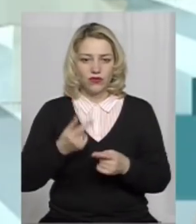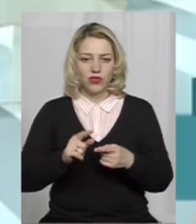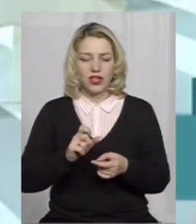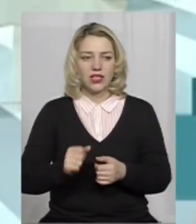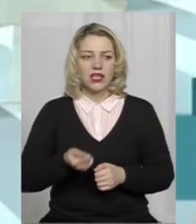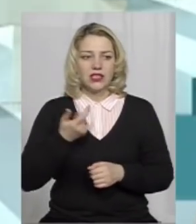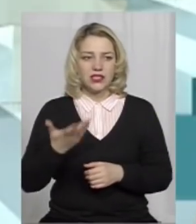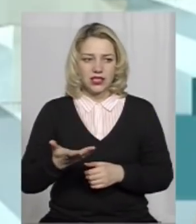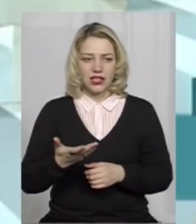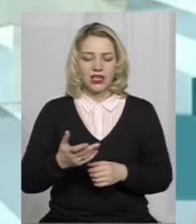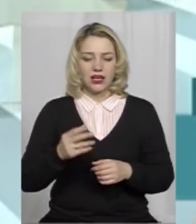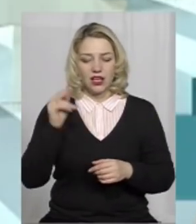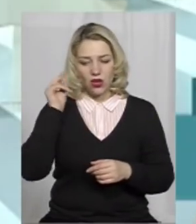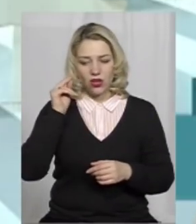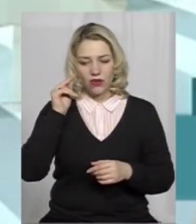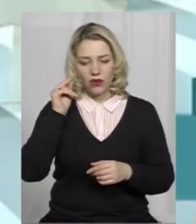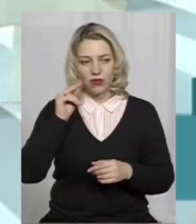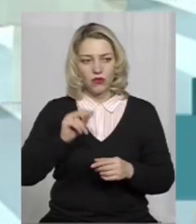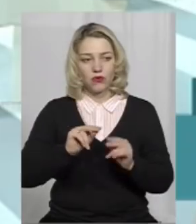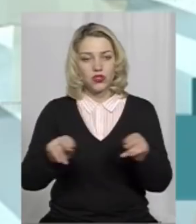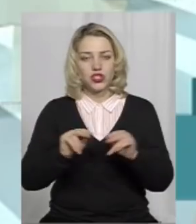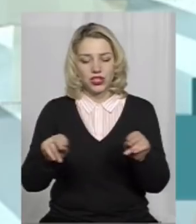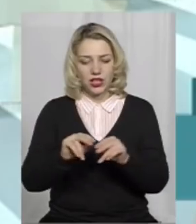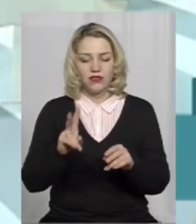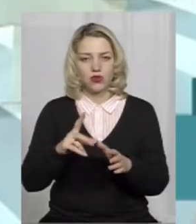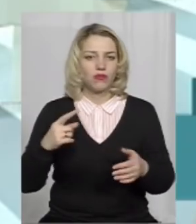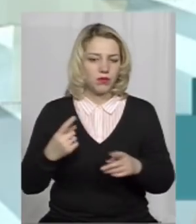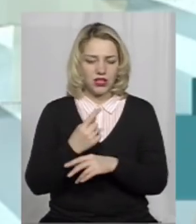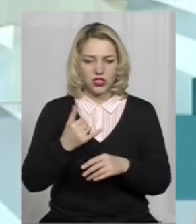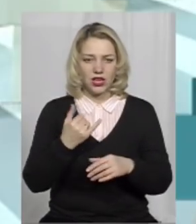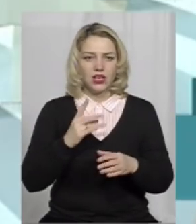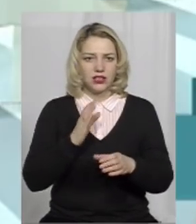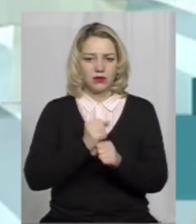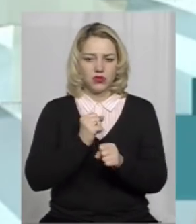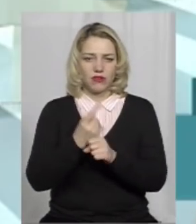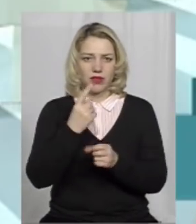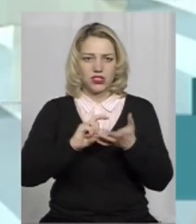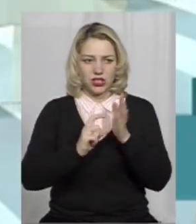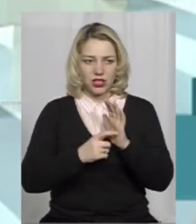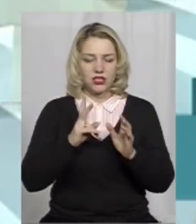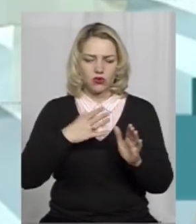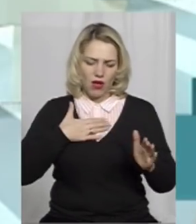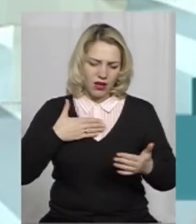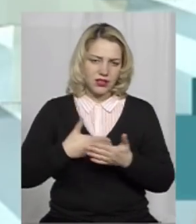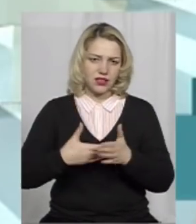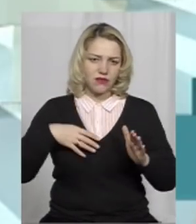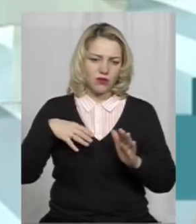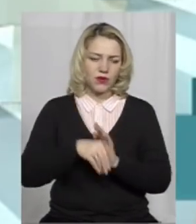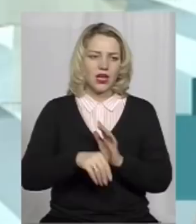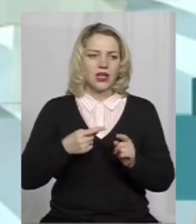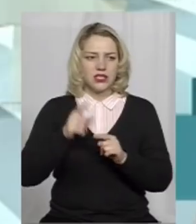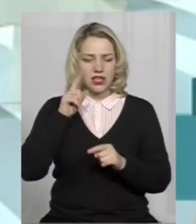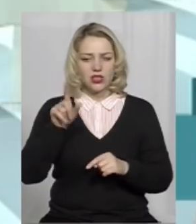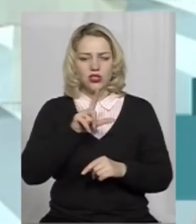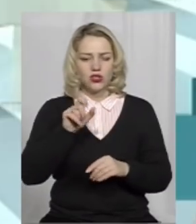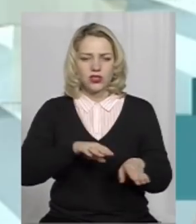в перших класах, тобто, які вже включилися активно в реформу української школи, а ви знаєте, що за новими державними